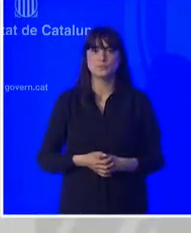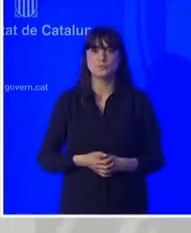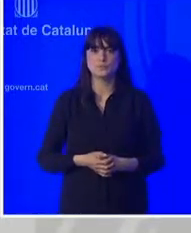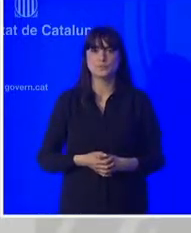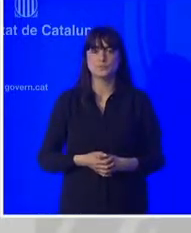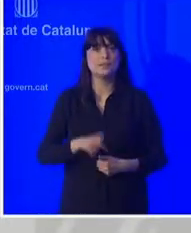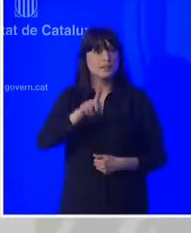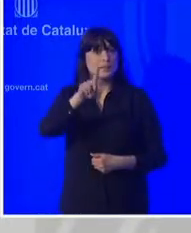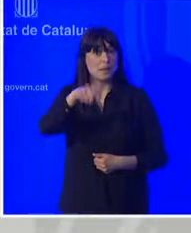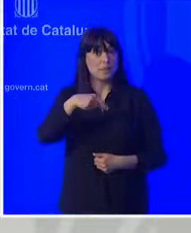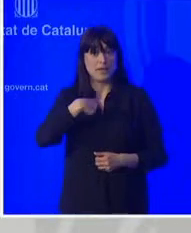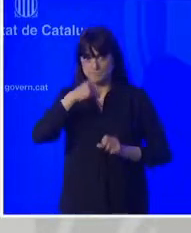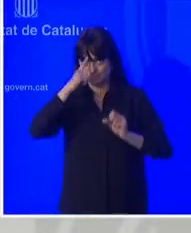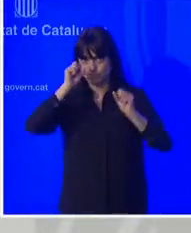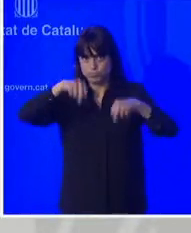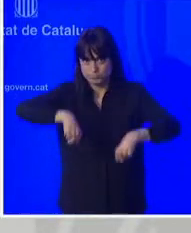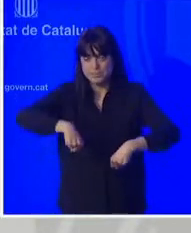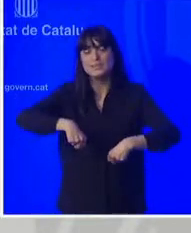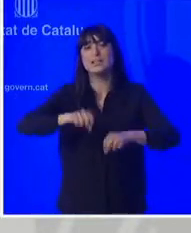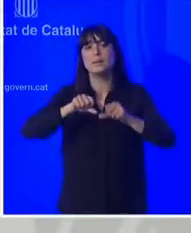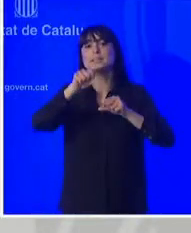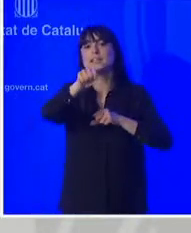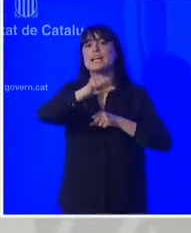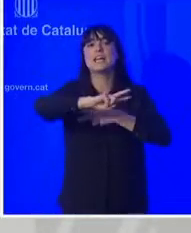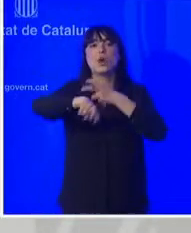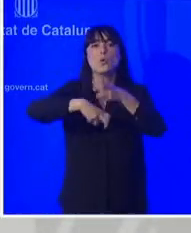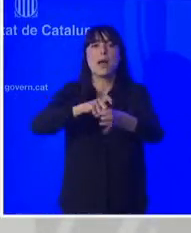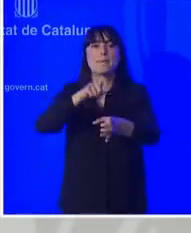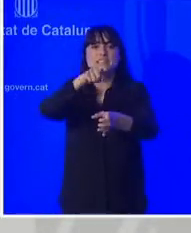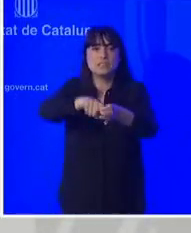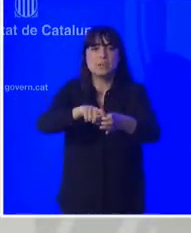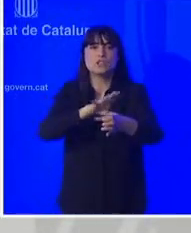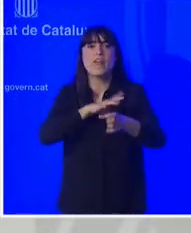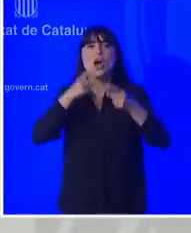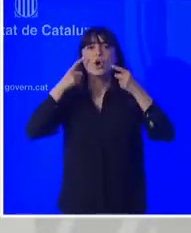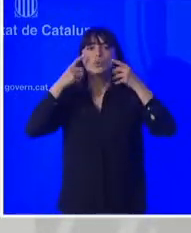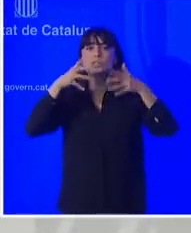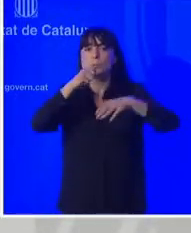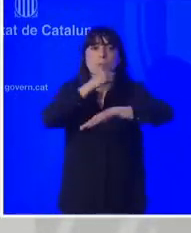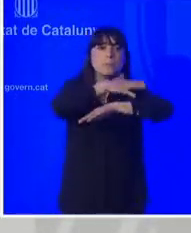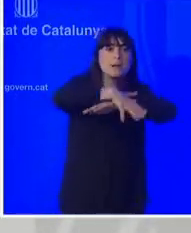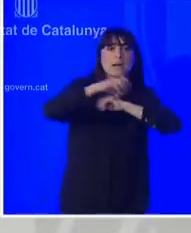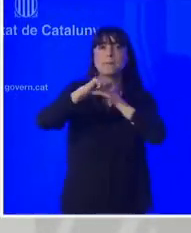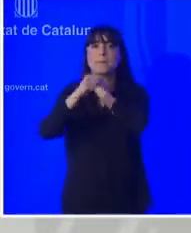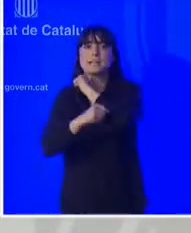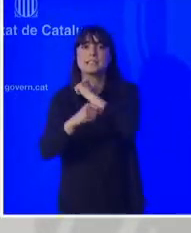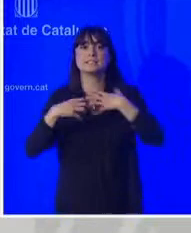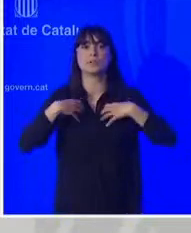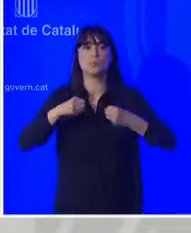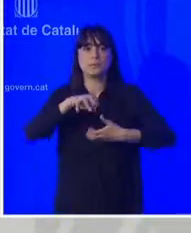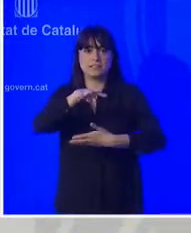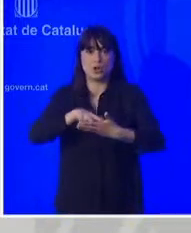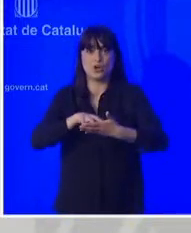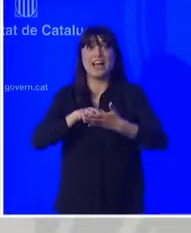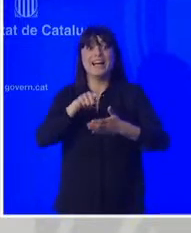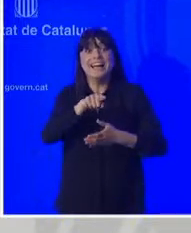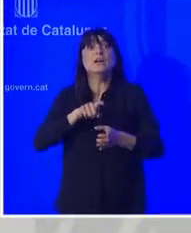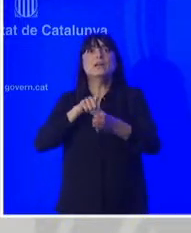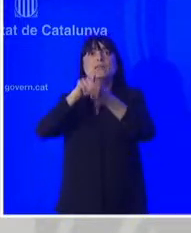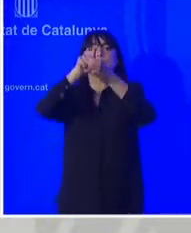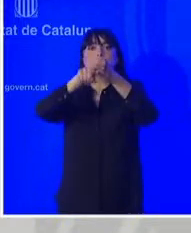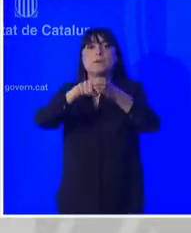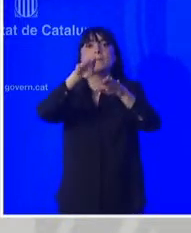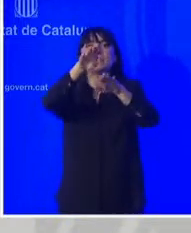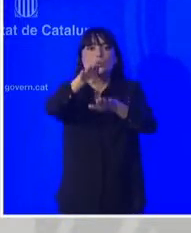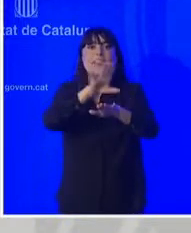També hem acordat renovar la participació del Consorci Marc Parc de Salut de Barcelona en el patronat de la